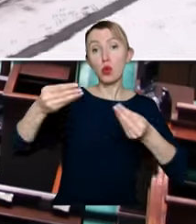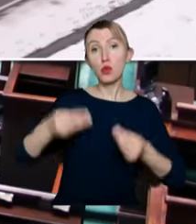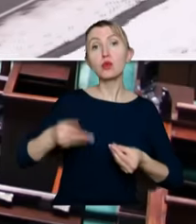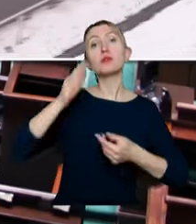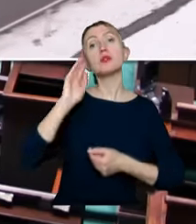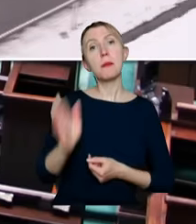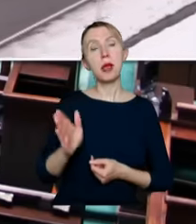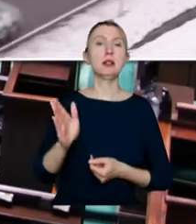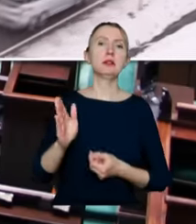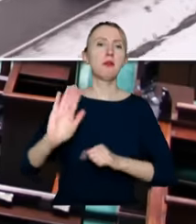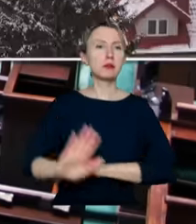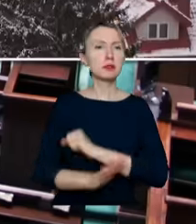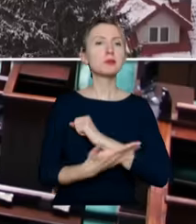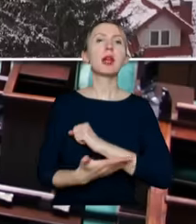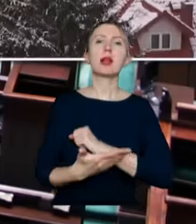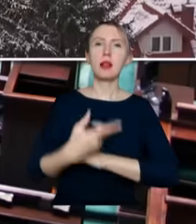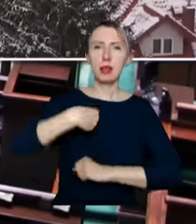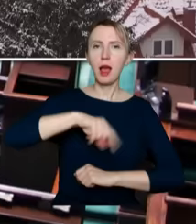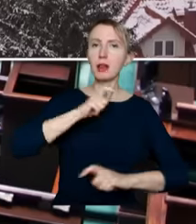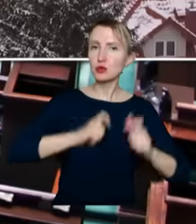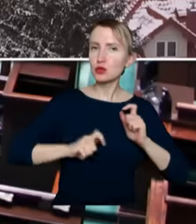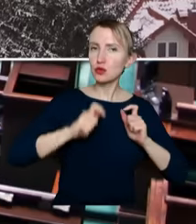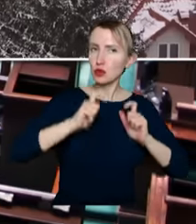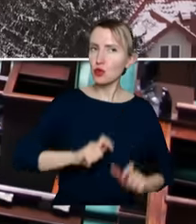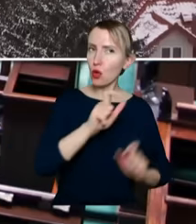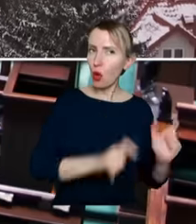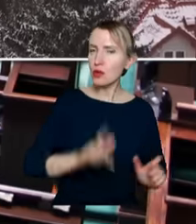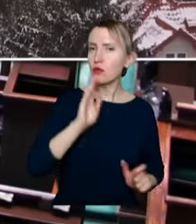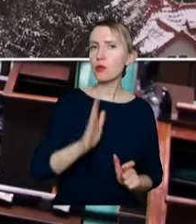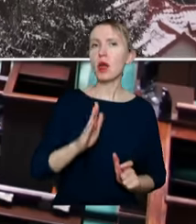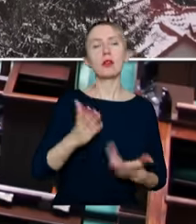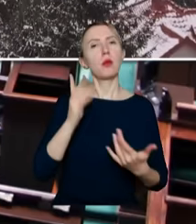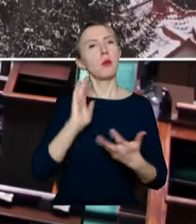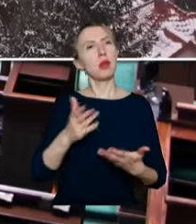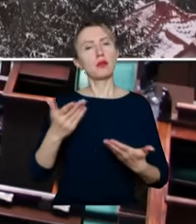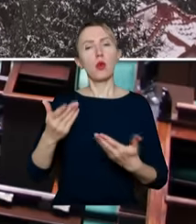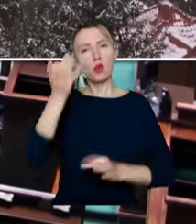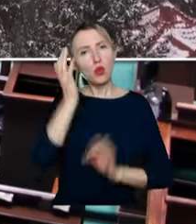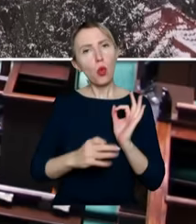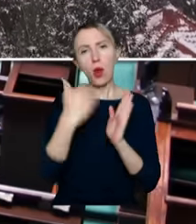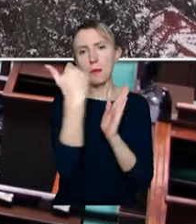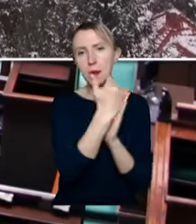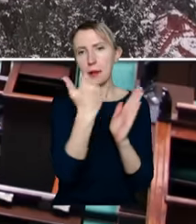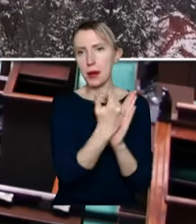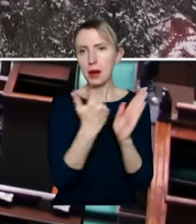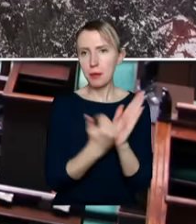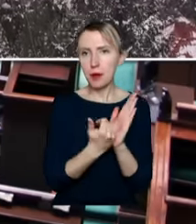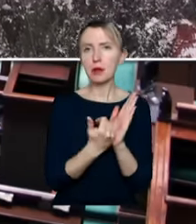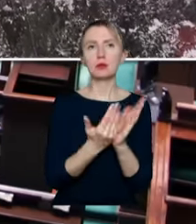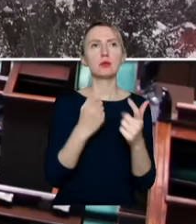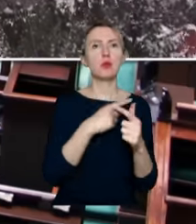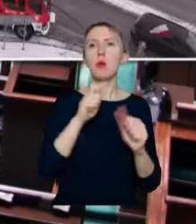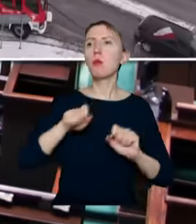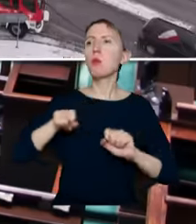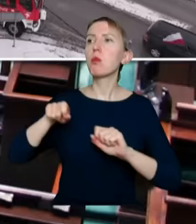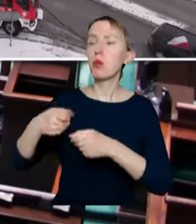wspierać nas i będą przedstawiać konkretne rzeczy, czyli blokada wjazdu